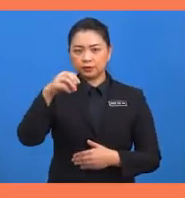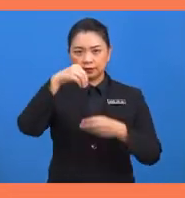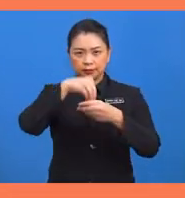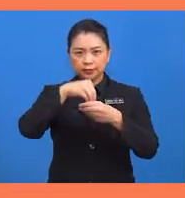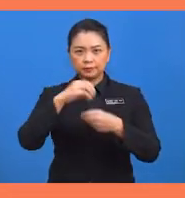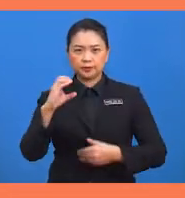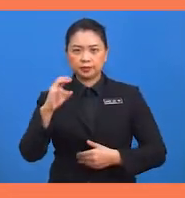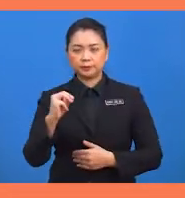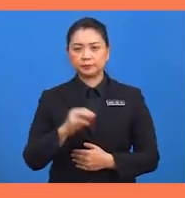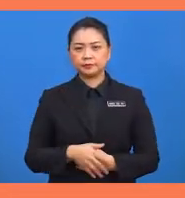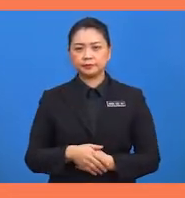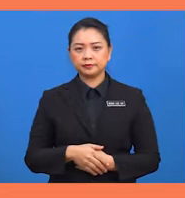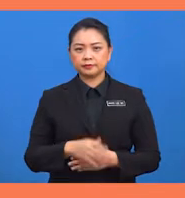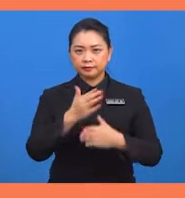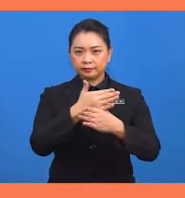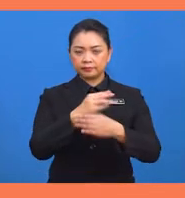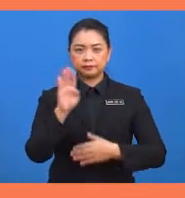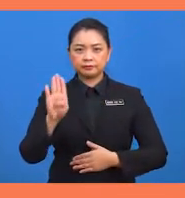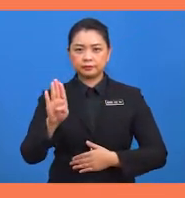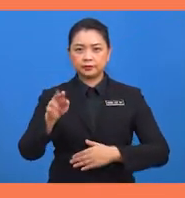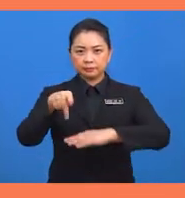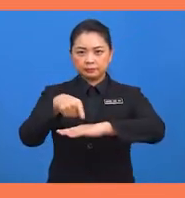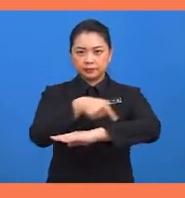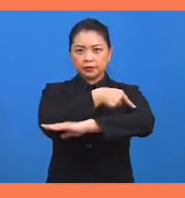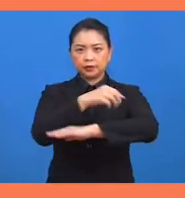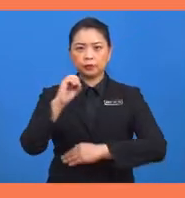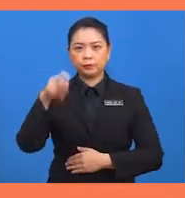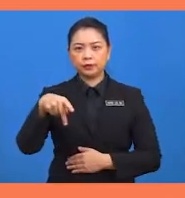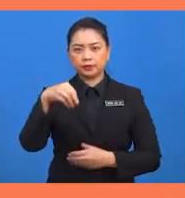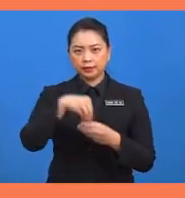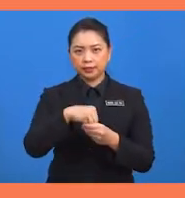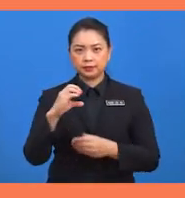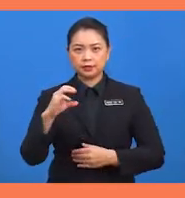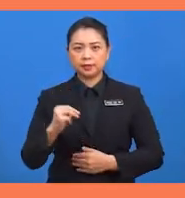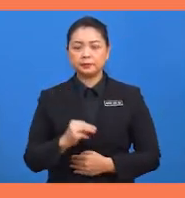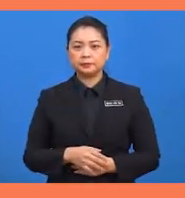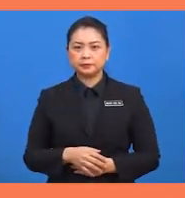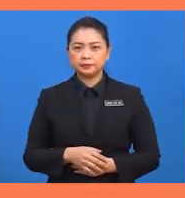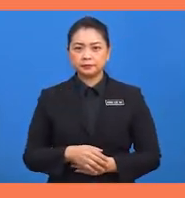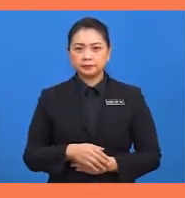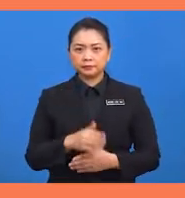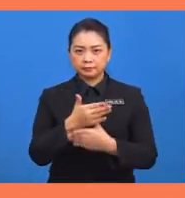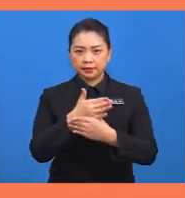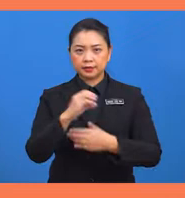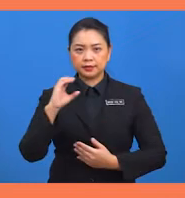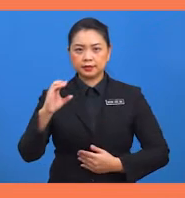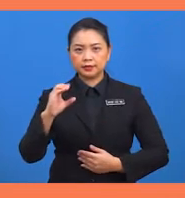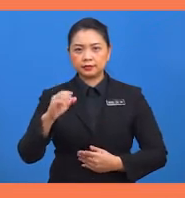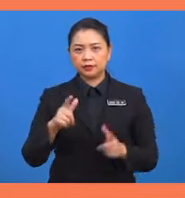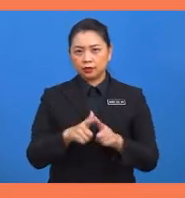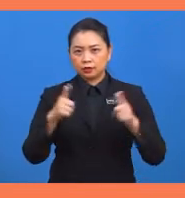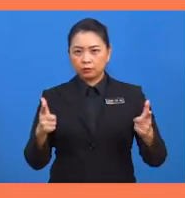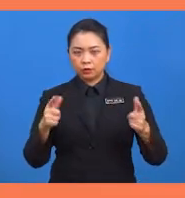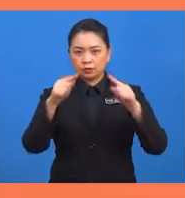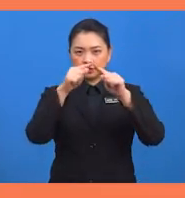dalam sentimeter. Bahagian B, panjang OP dalam sentimeter. Bahagian C,